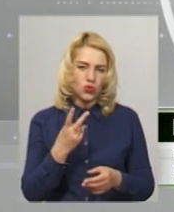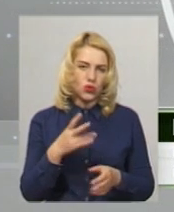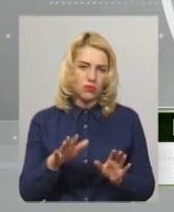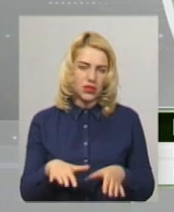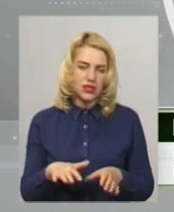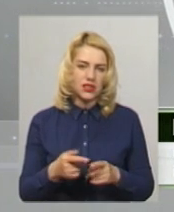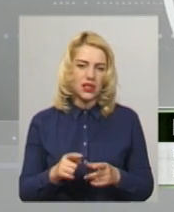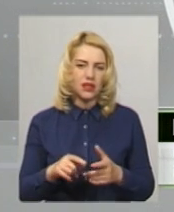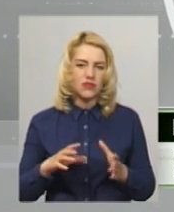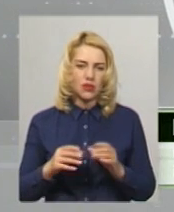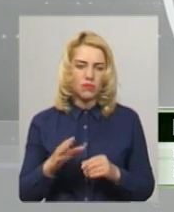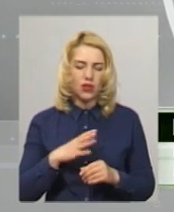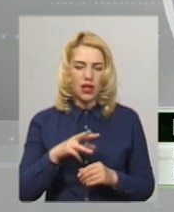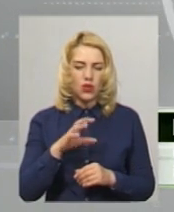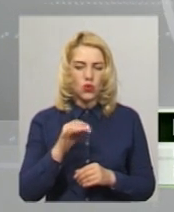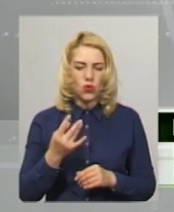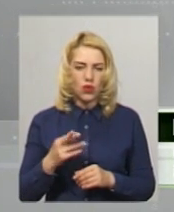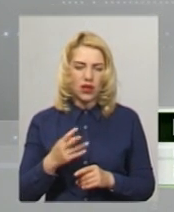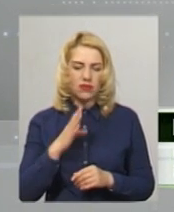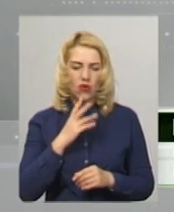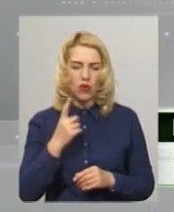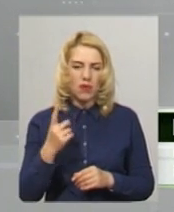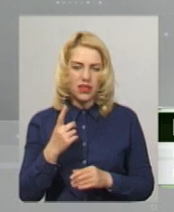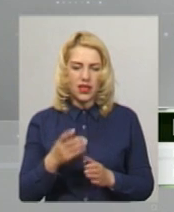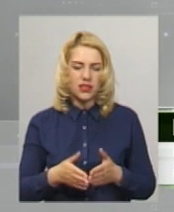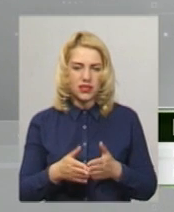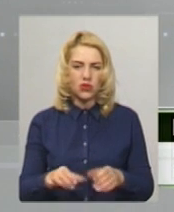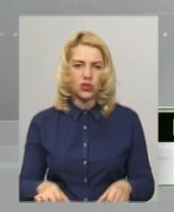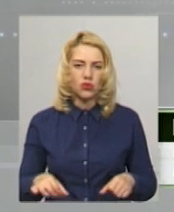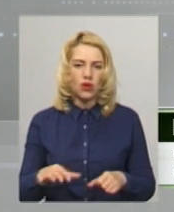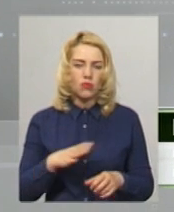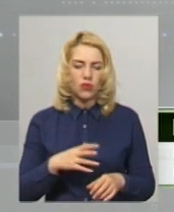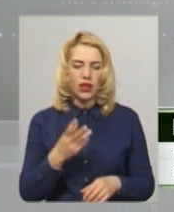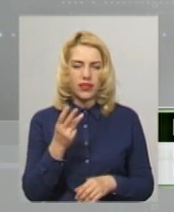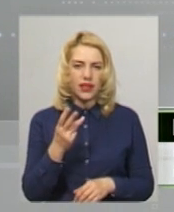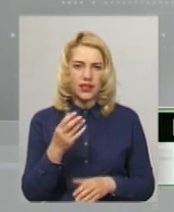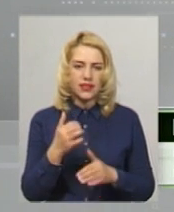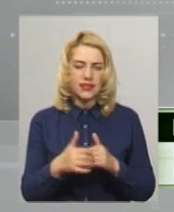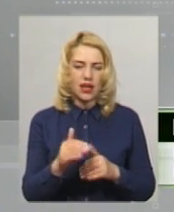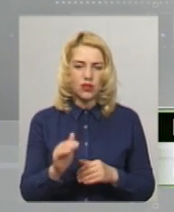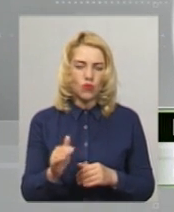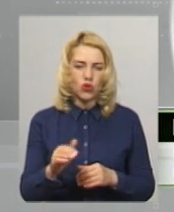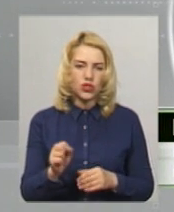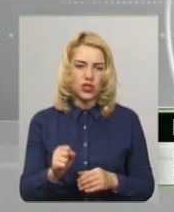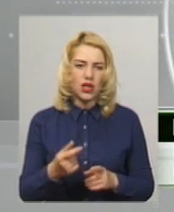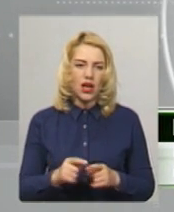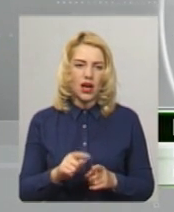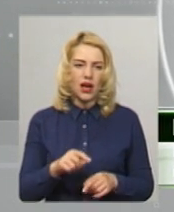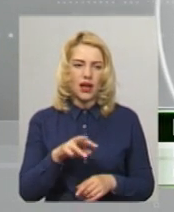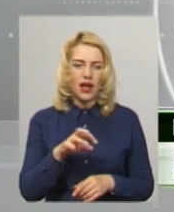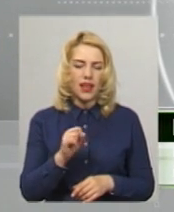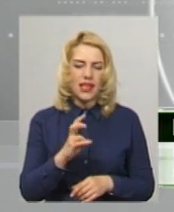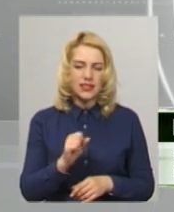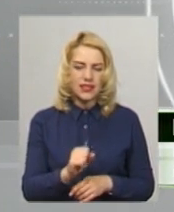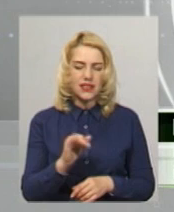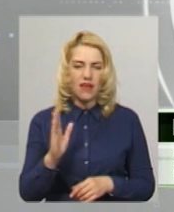Сафронюк Юля, вона в байдарці-одиності на 2000 метрів була третією серед молодших, а Магріані Анастасія і